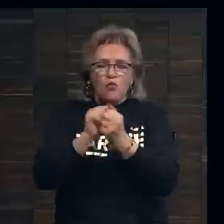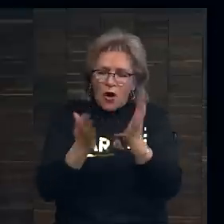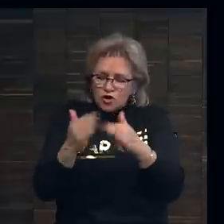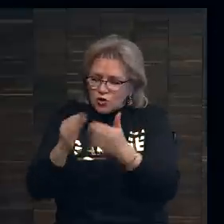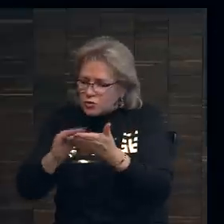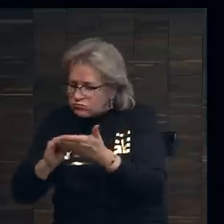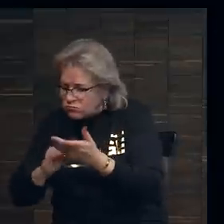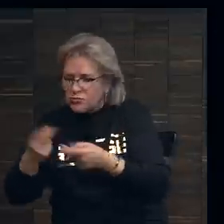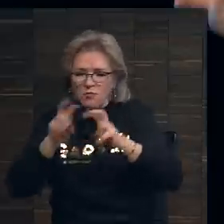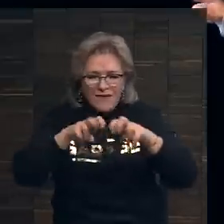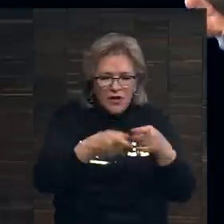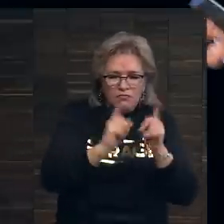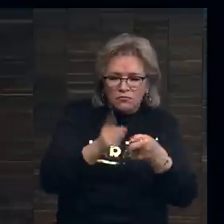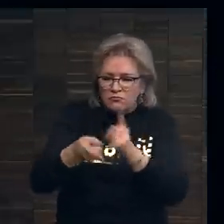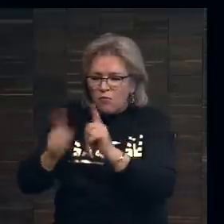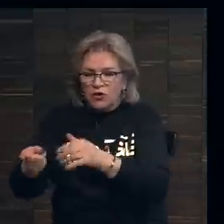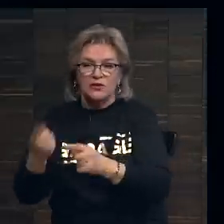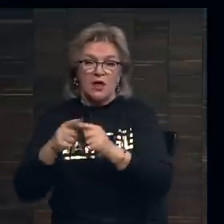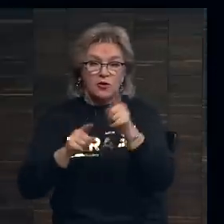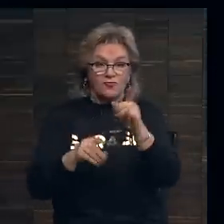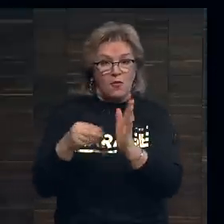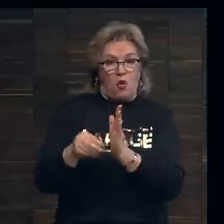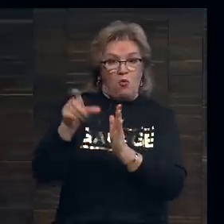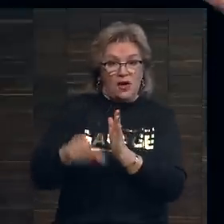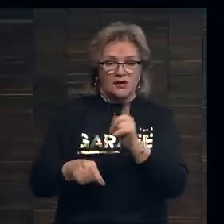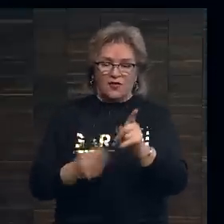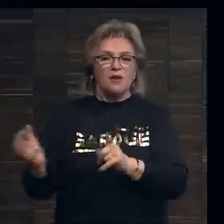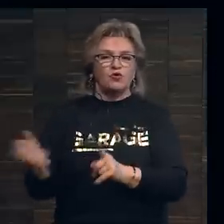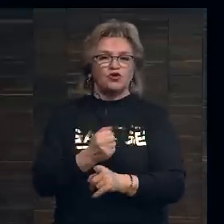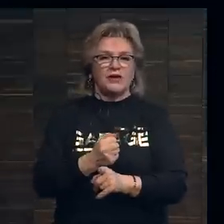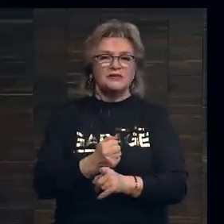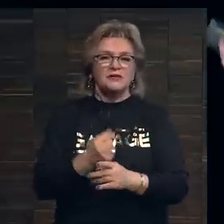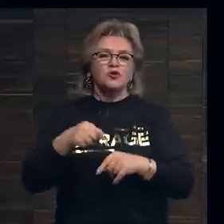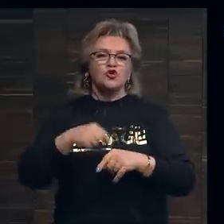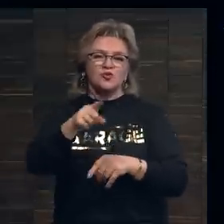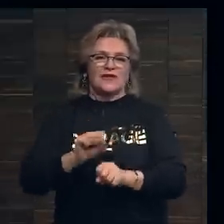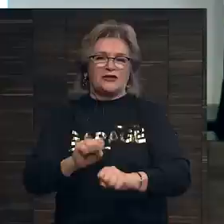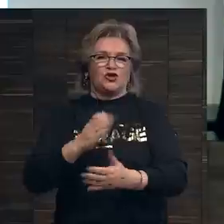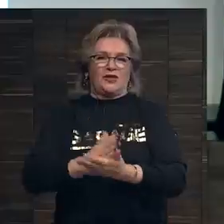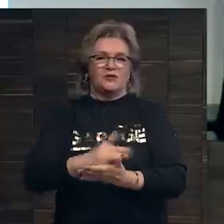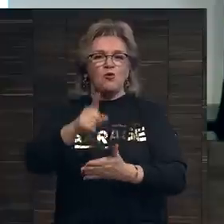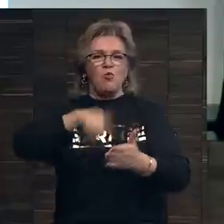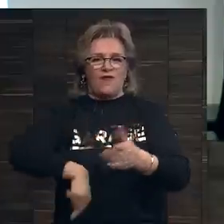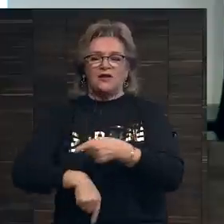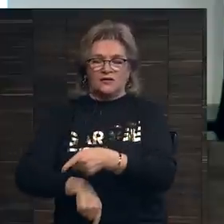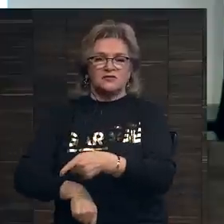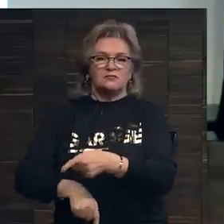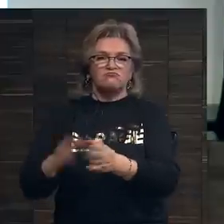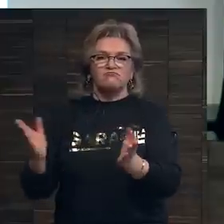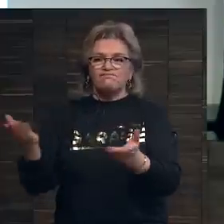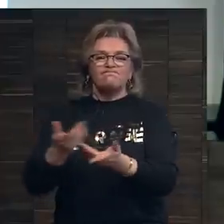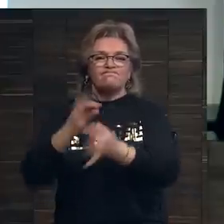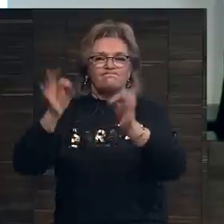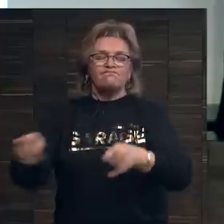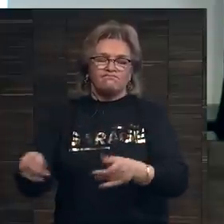перепроверке подлинности. Поэтому вы, как покупатель, получаете некоторое чувство защищенности и уверенности, что это произведение